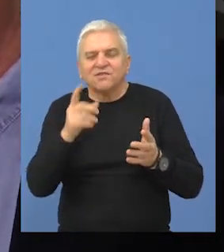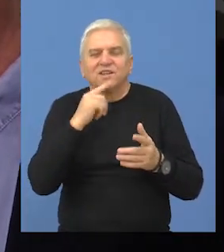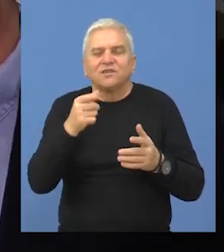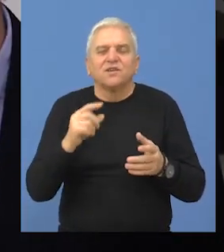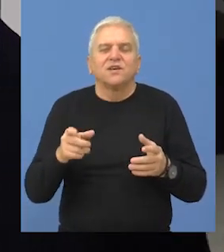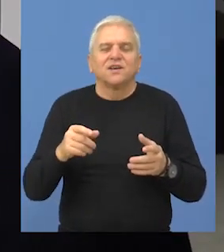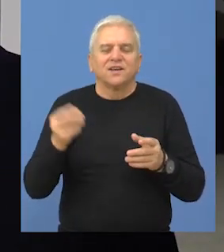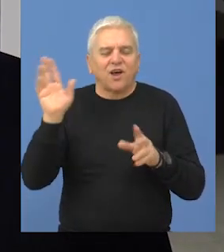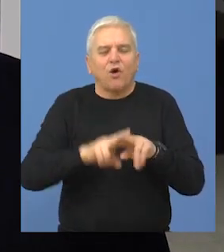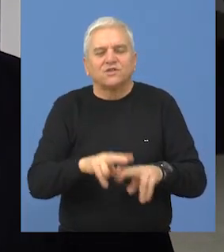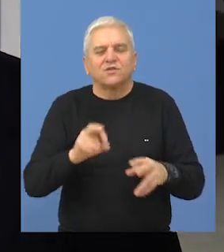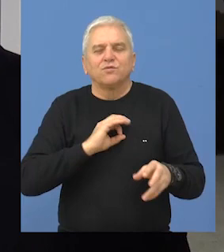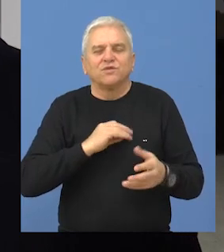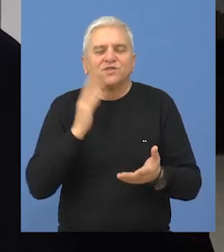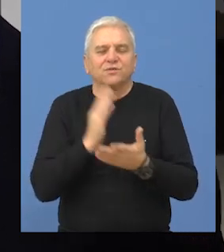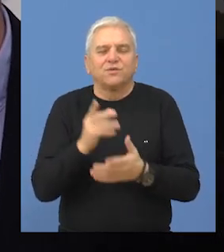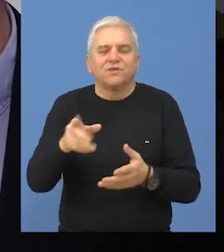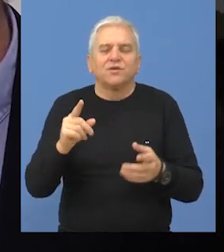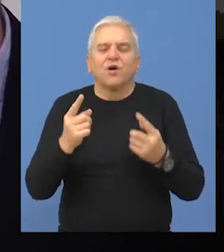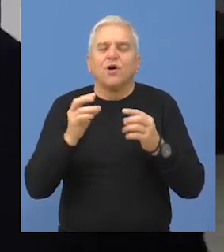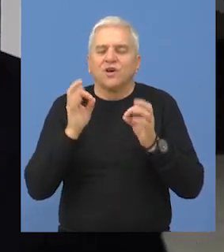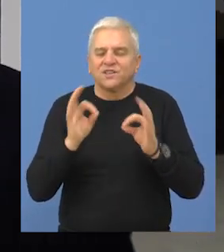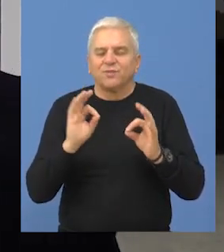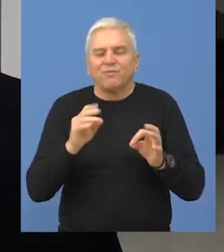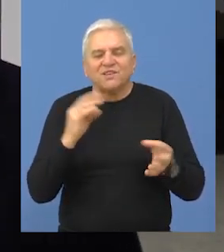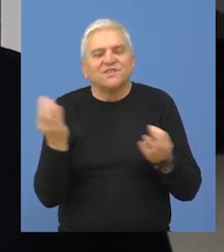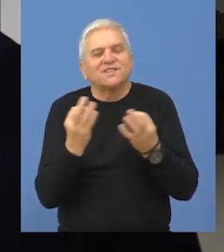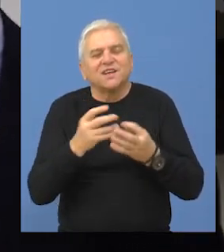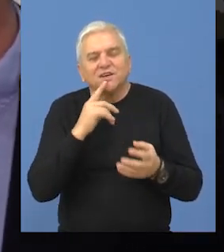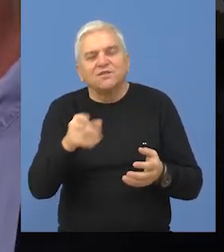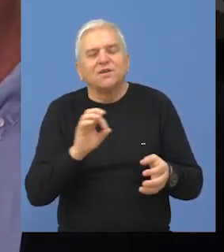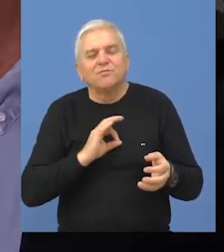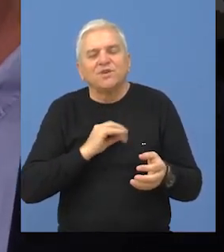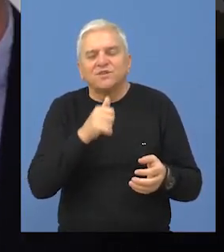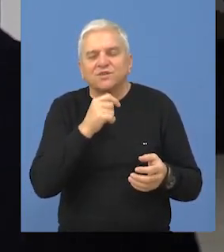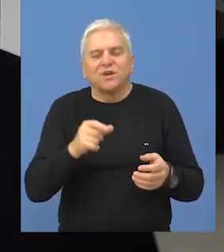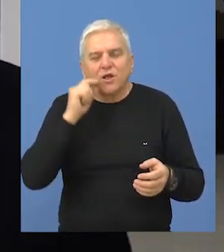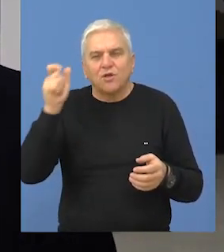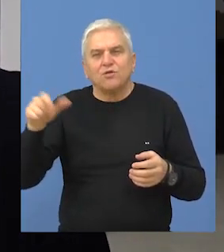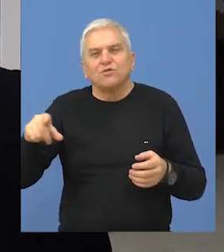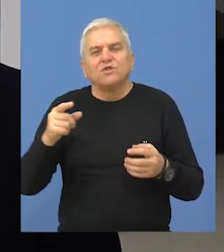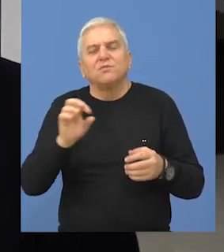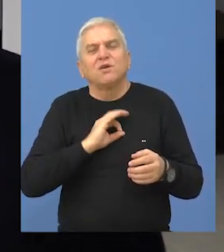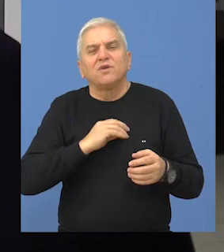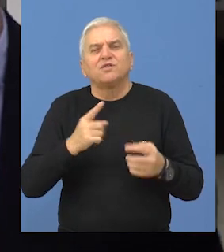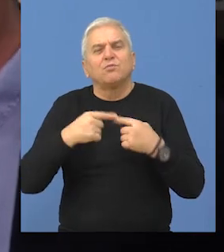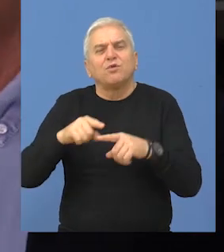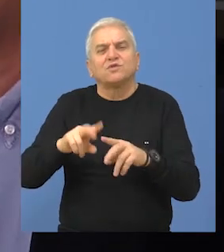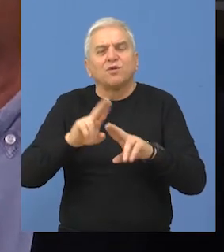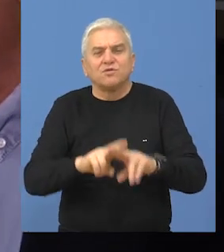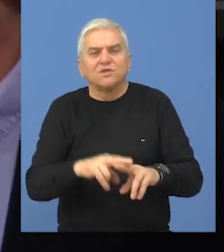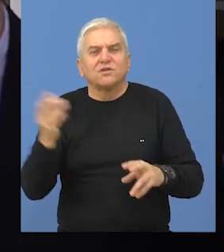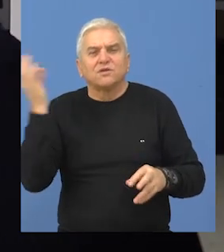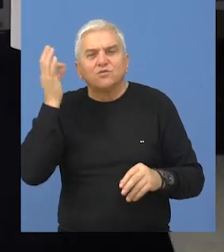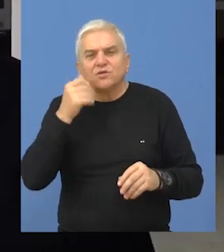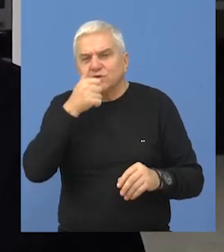testamentarno zaveštanje Bogdana Dunđerskog u Bečeju će biti posebno i specifično, i dok toga što je Bečejicima i građanima Bečeja posebno